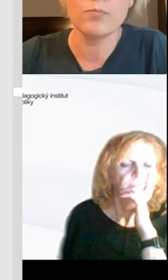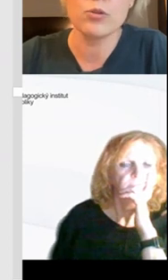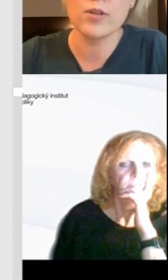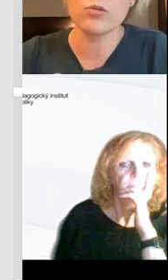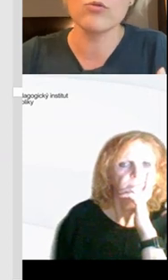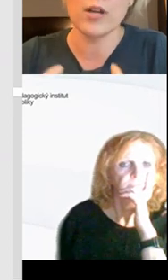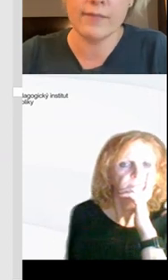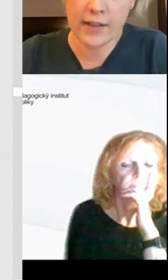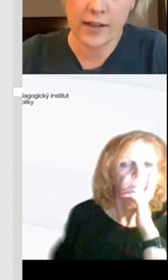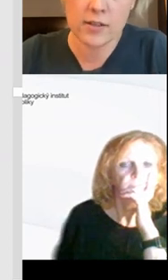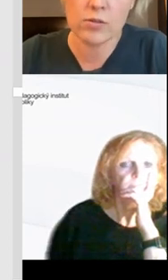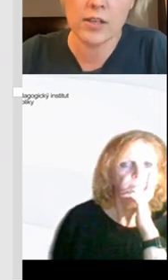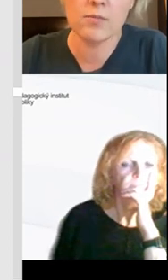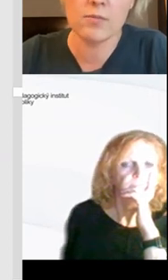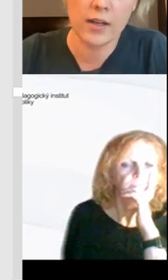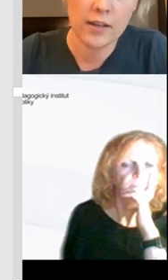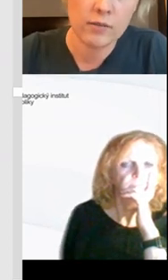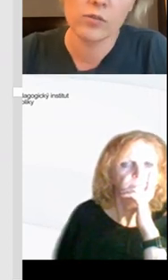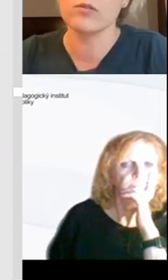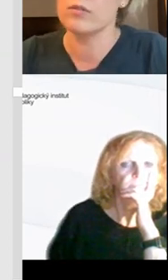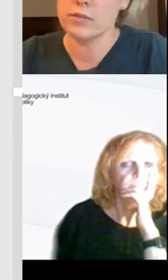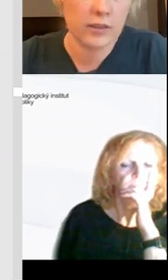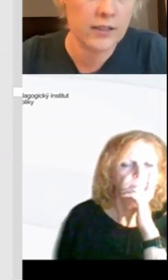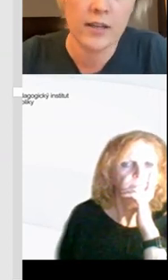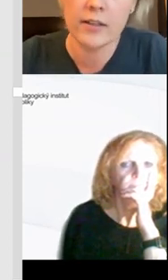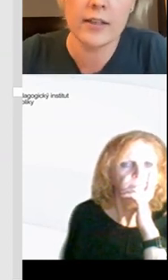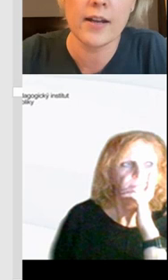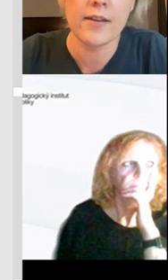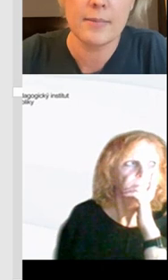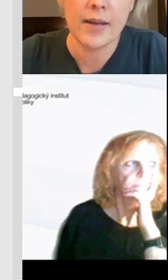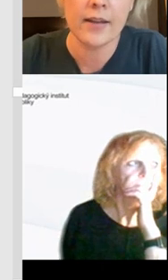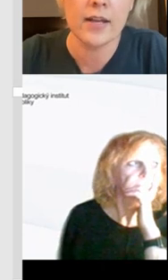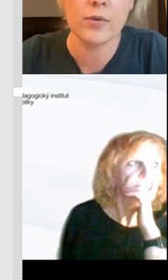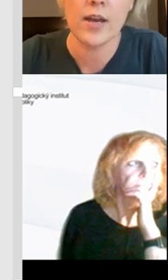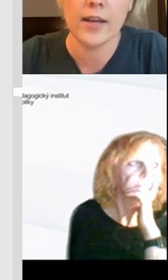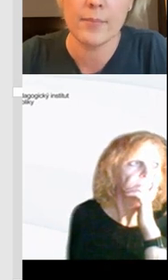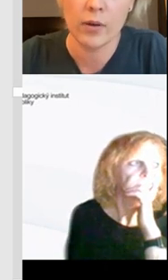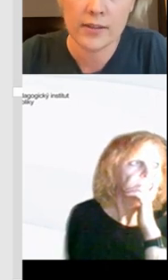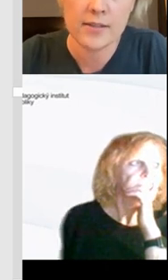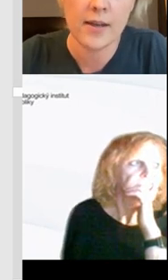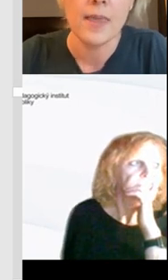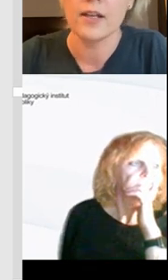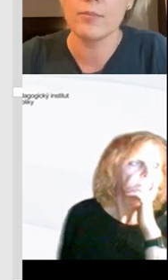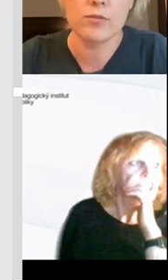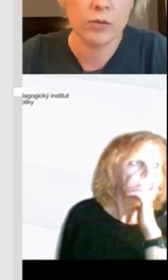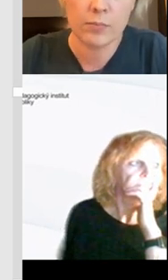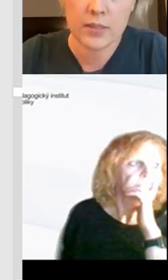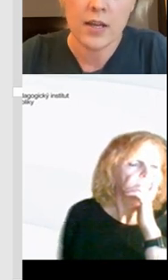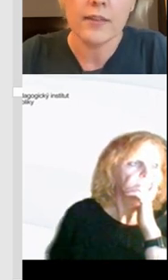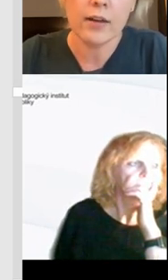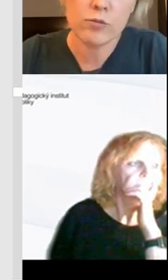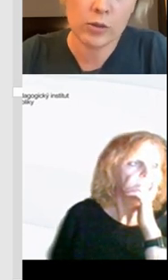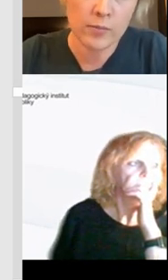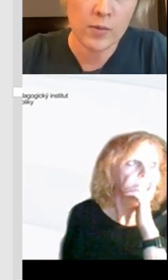věc je, že pokud píšu něco už na venek a chci to s někým sdílet, klidně ideálně e-maily nebo nějaké pohlednice nebo